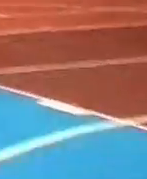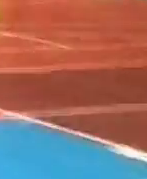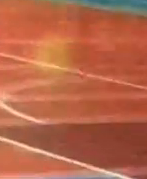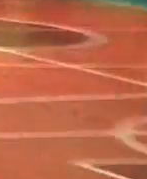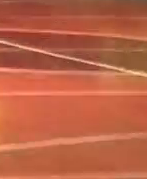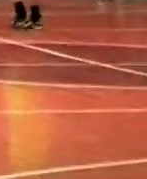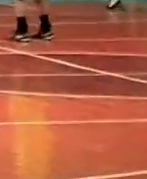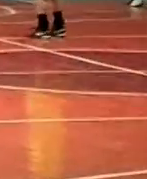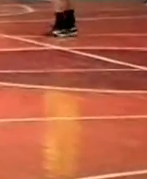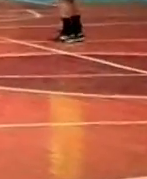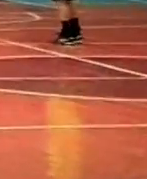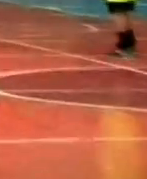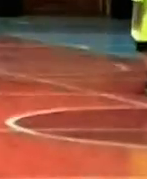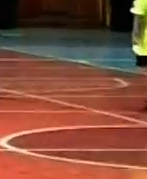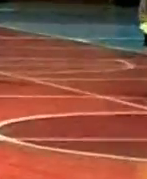стали переможцями турніру.